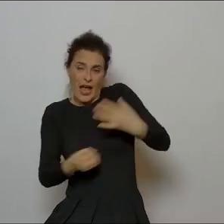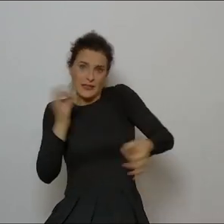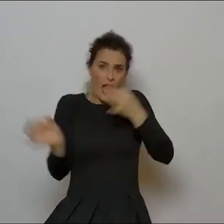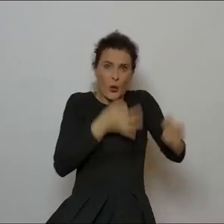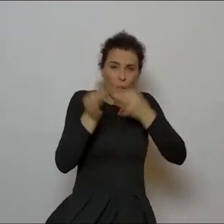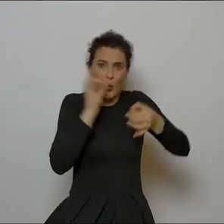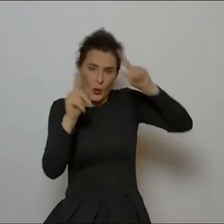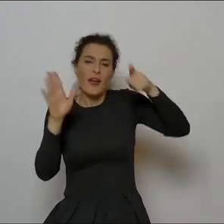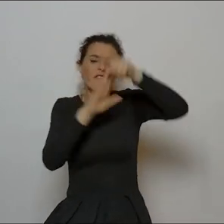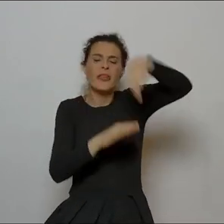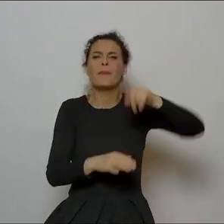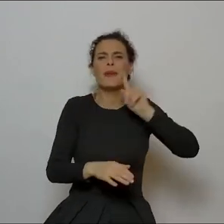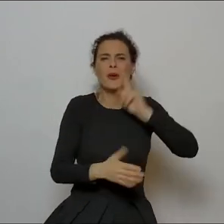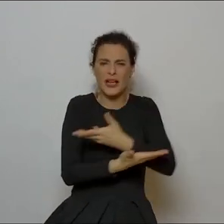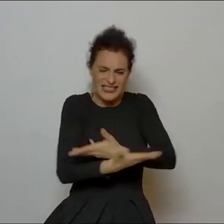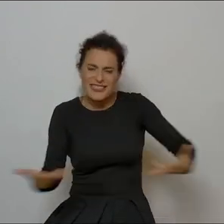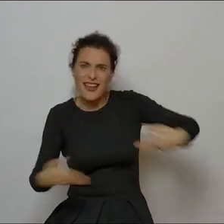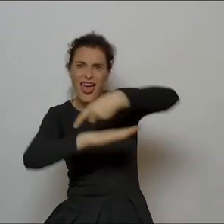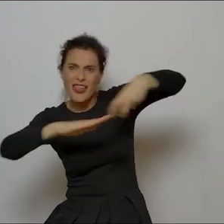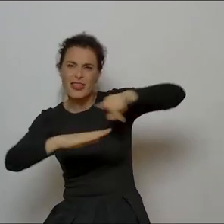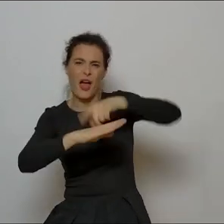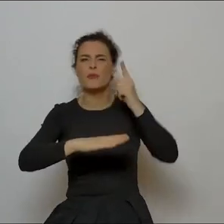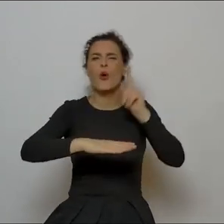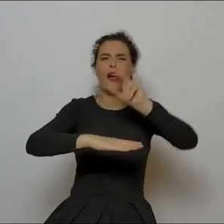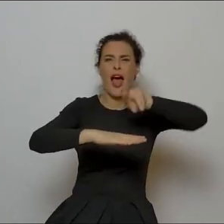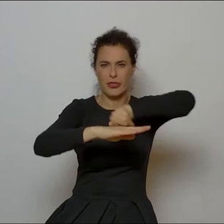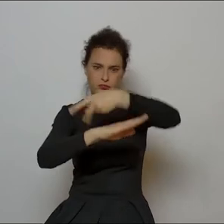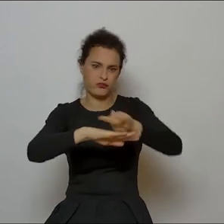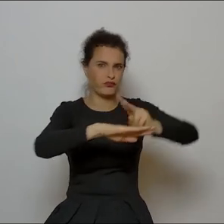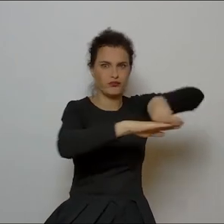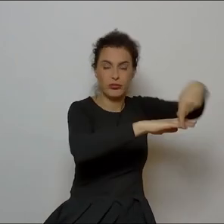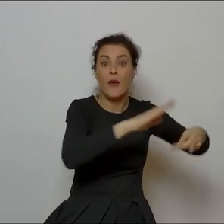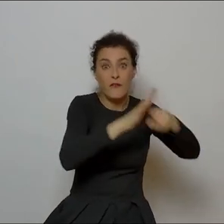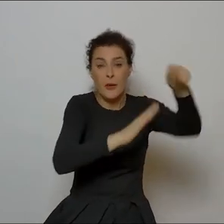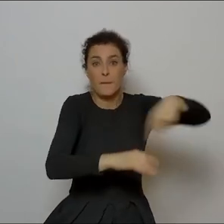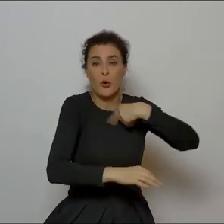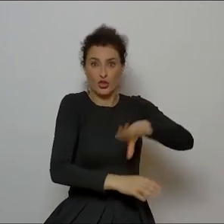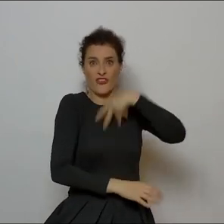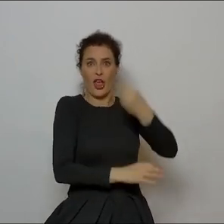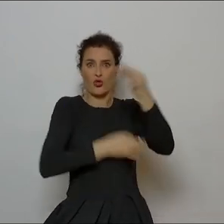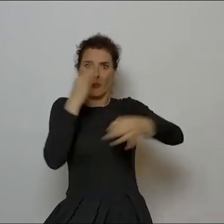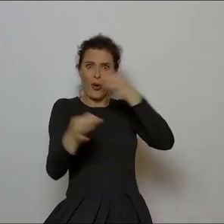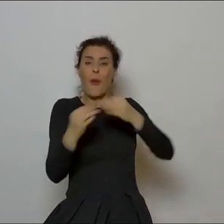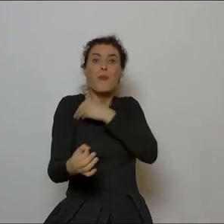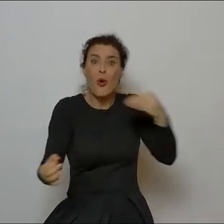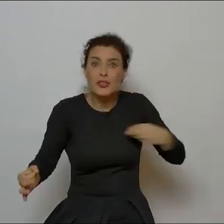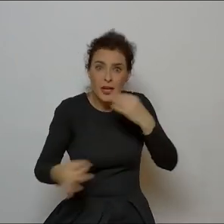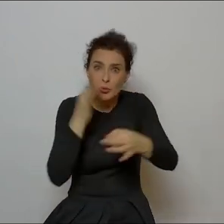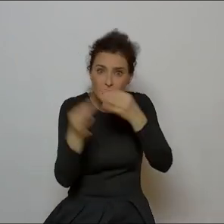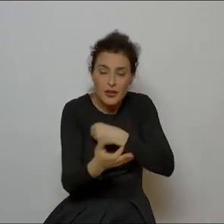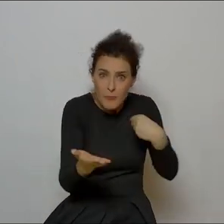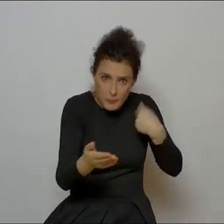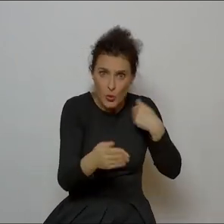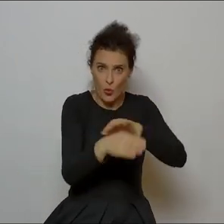Kanty się tarzał po scenie i w ogóle tam się różne rzeczy działy. I to było Grand Prix Opola, czyli święta polskiej piosenki, które wówczas było świętem polskiej